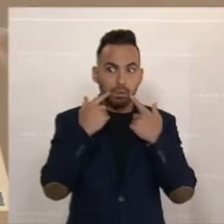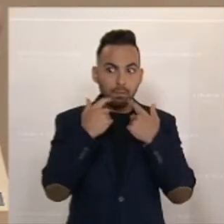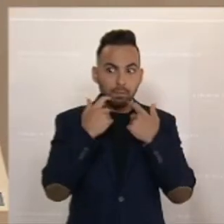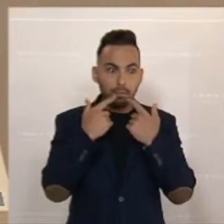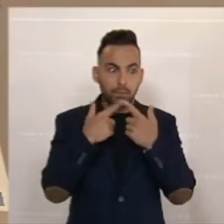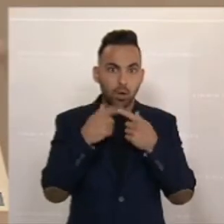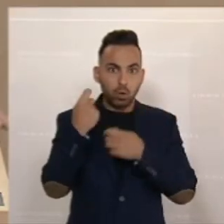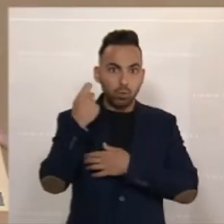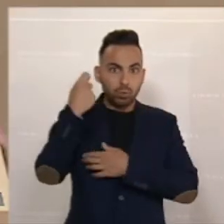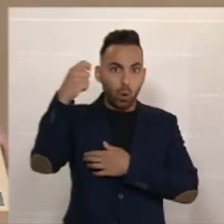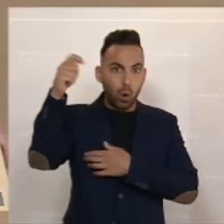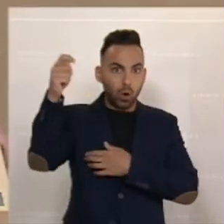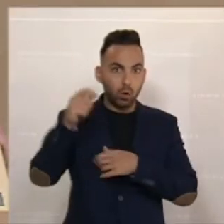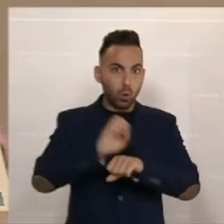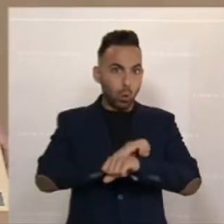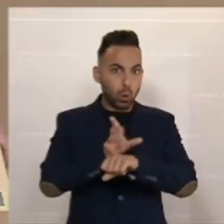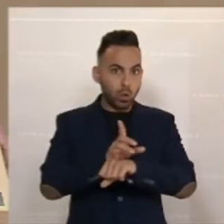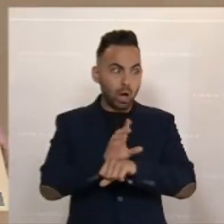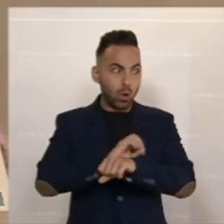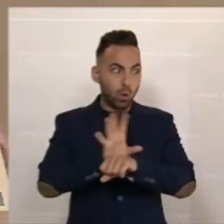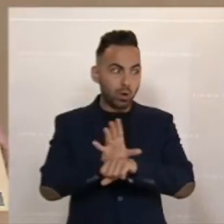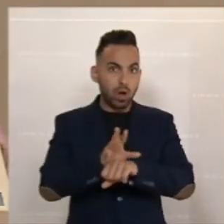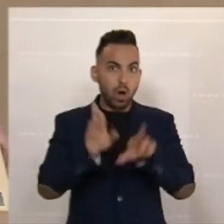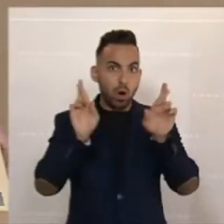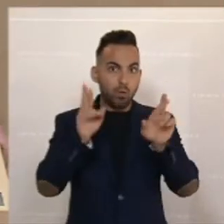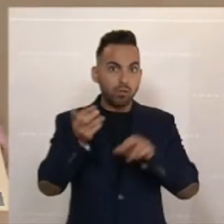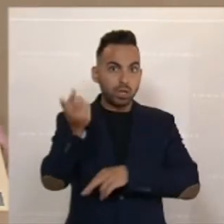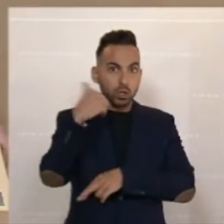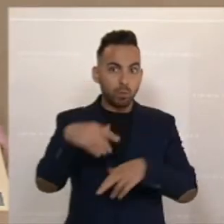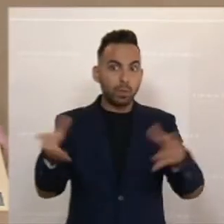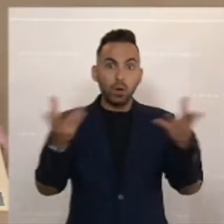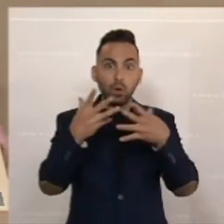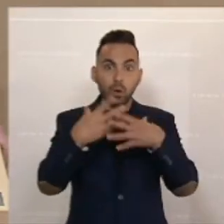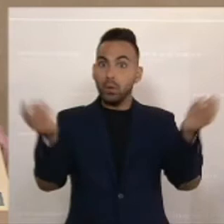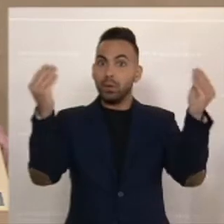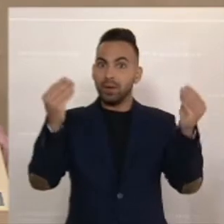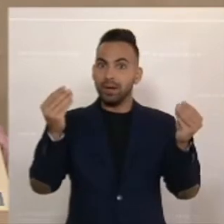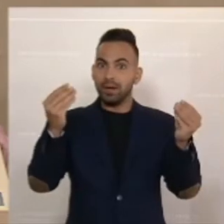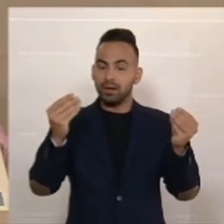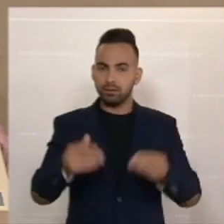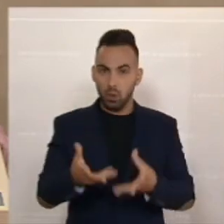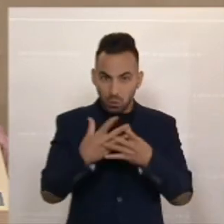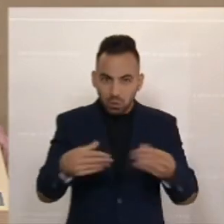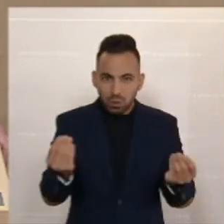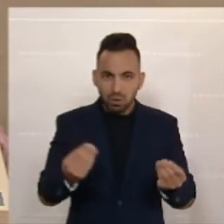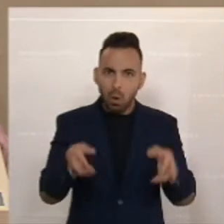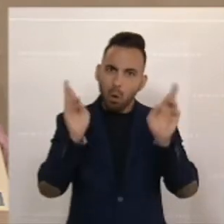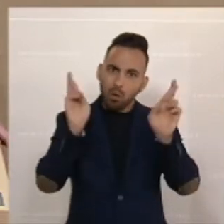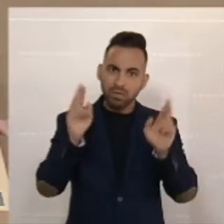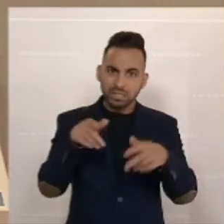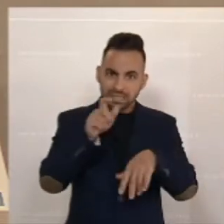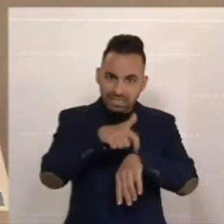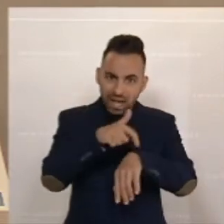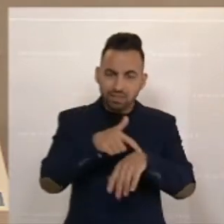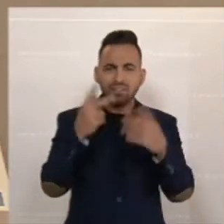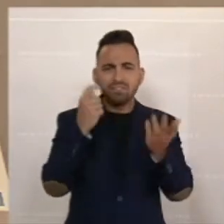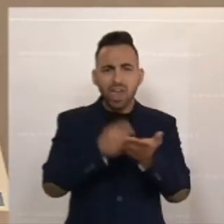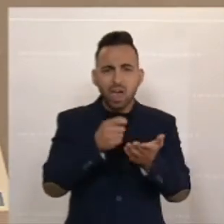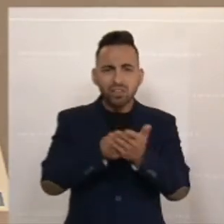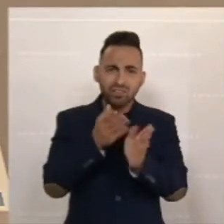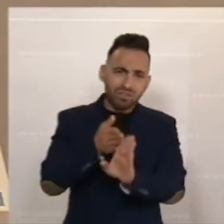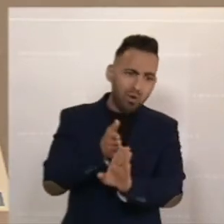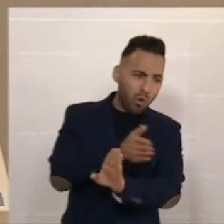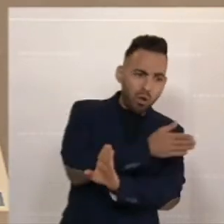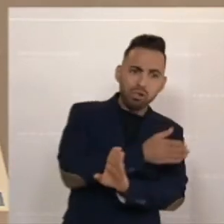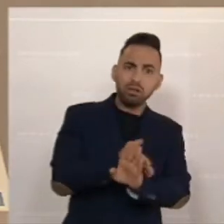Teuerung, so wie Corona, in Luft auflöst, nämlich von selbst. Und in dieser Zeit, in diesen wertvollen Monaten sind die Preise